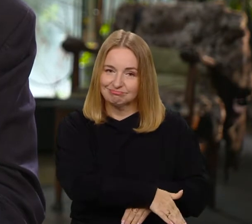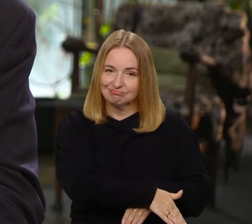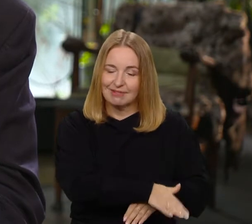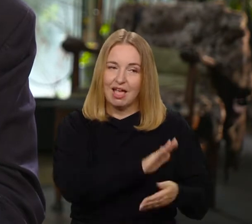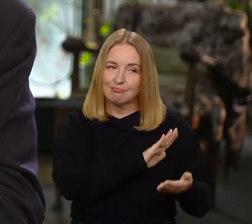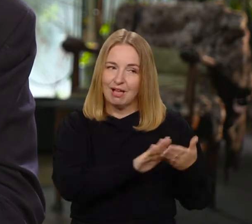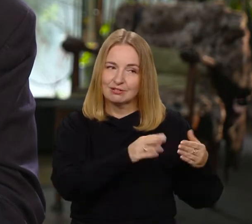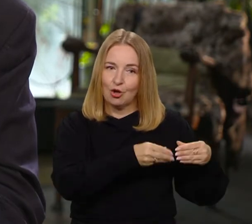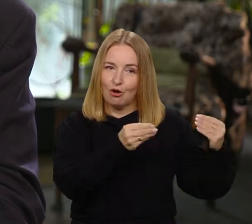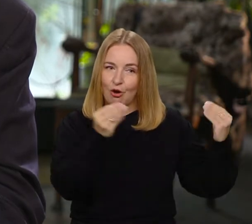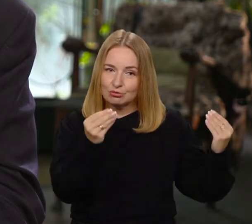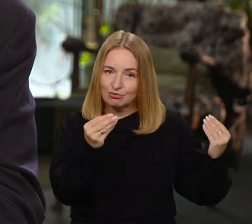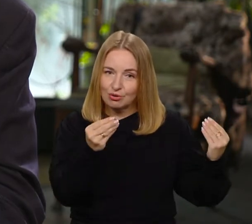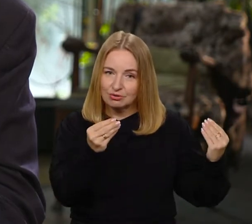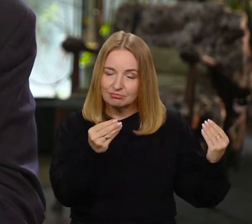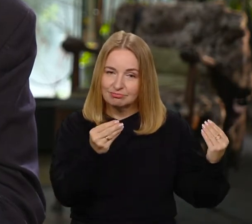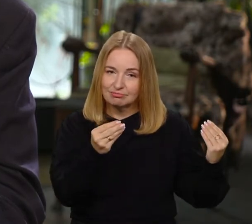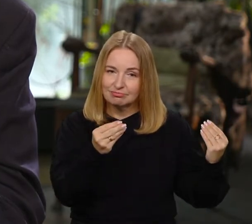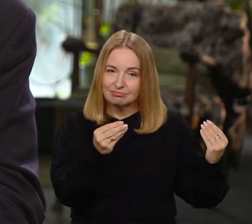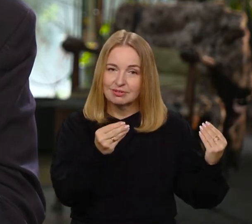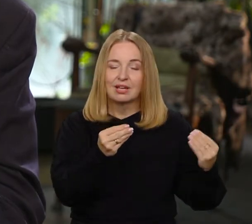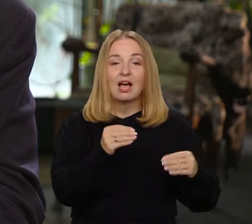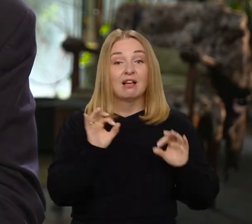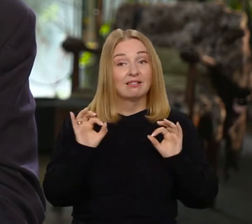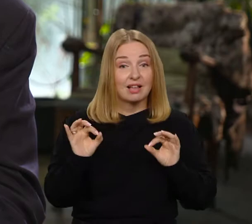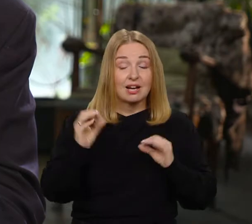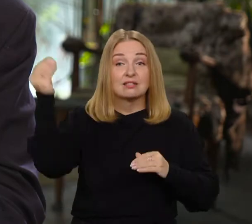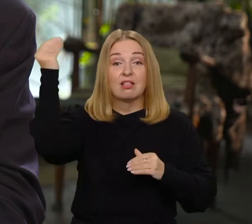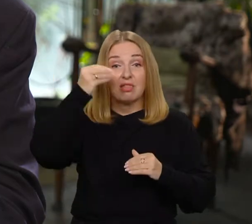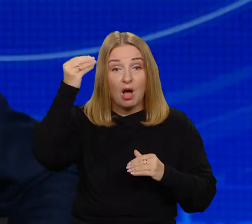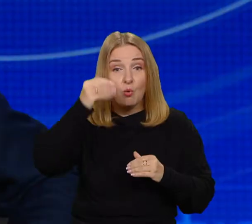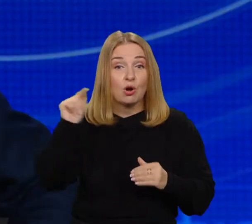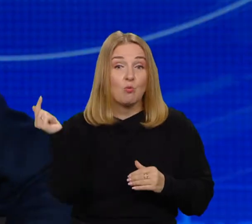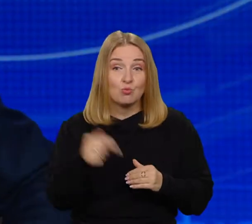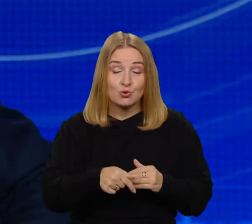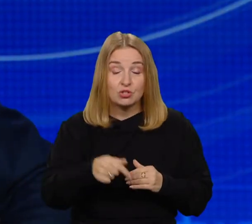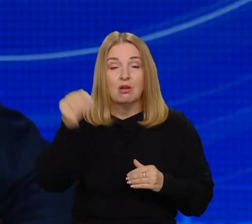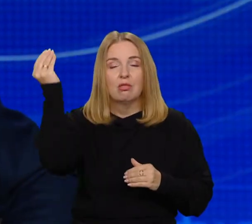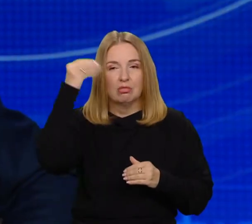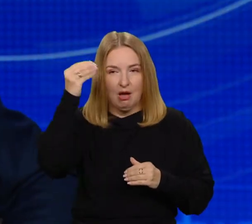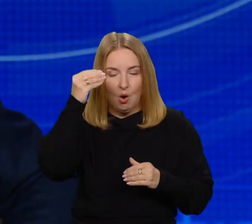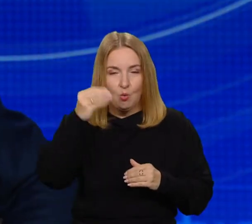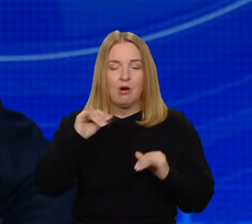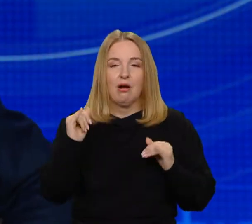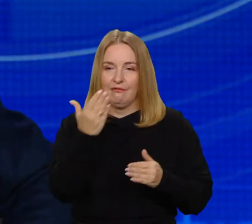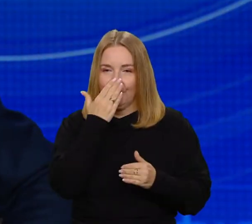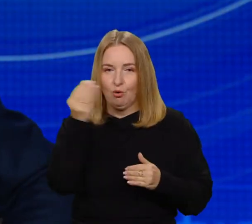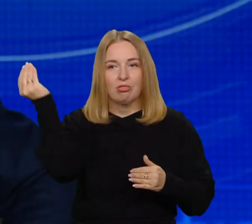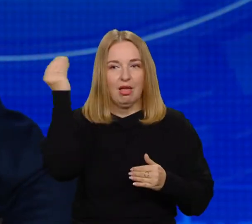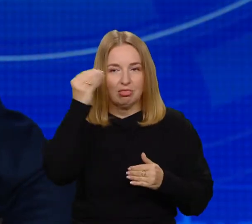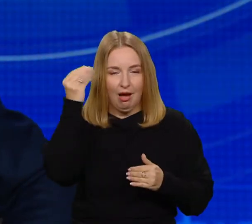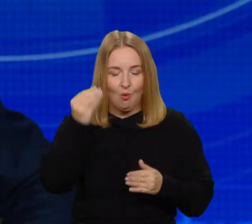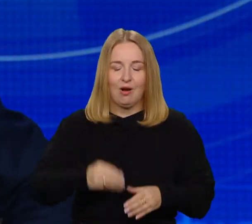troski. Słowem uczmy się i uczmy się uczyć. To była piękna uwertura do naszej dyskusji, ale